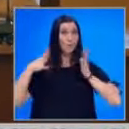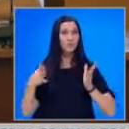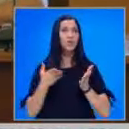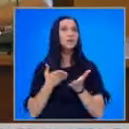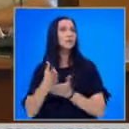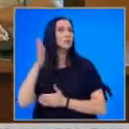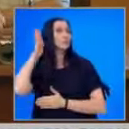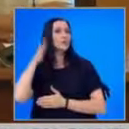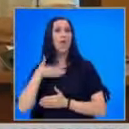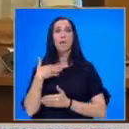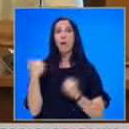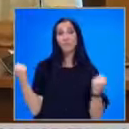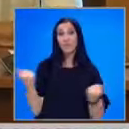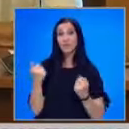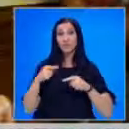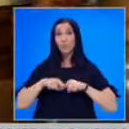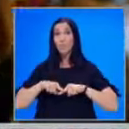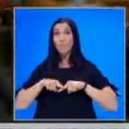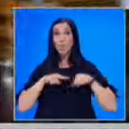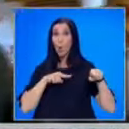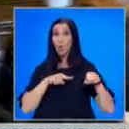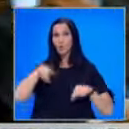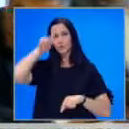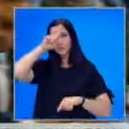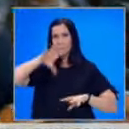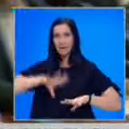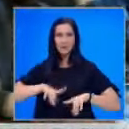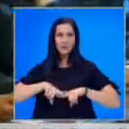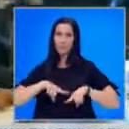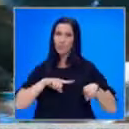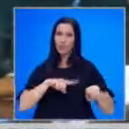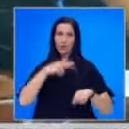Сред подслушваните имал и действащ прокурор от Софийската градска прокуратура.